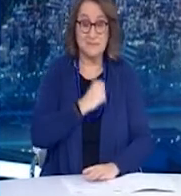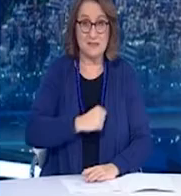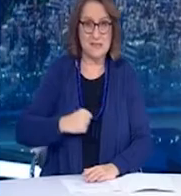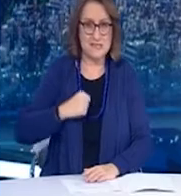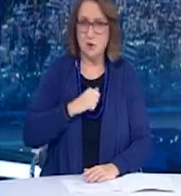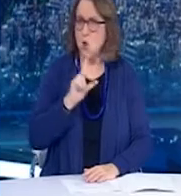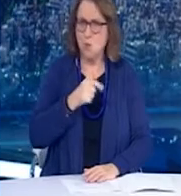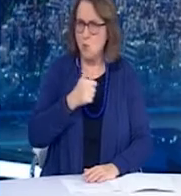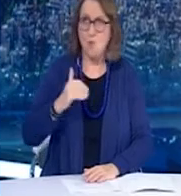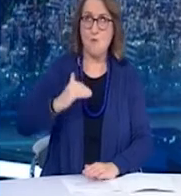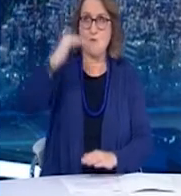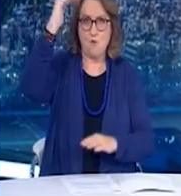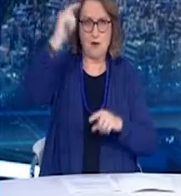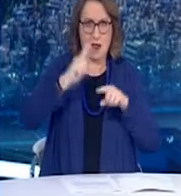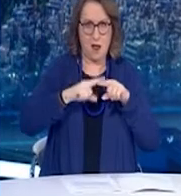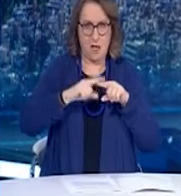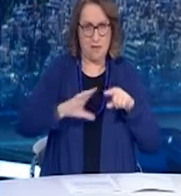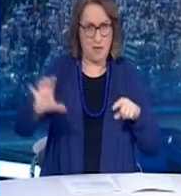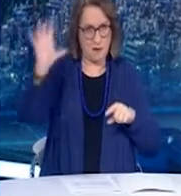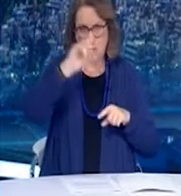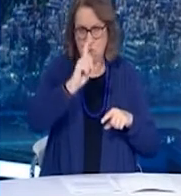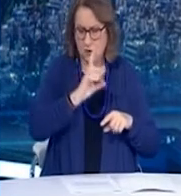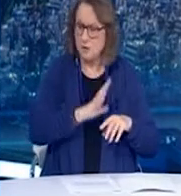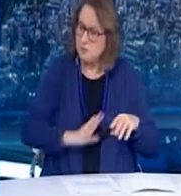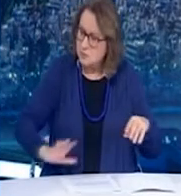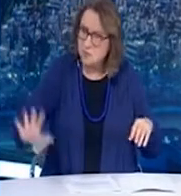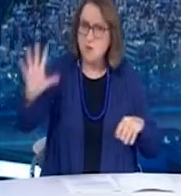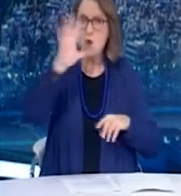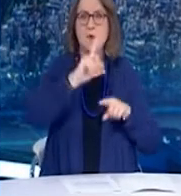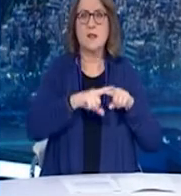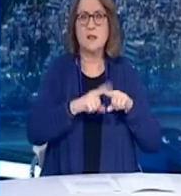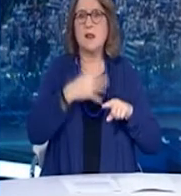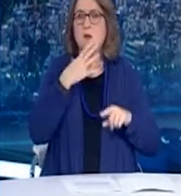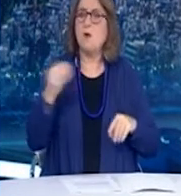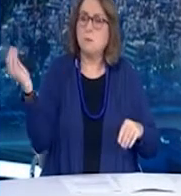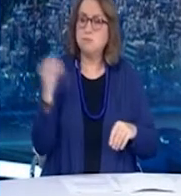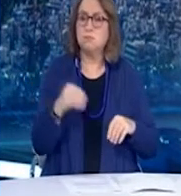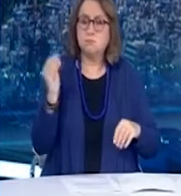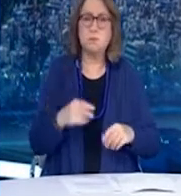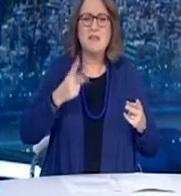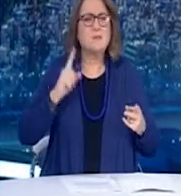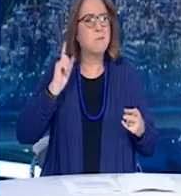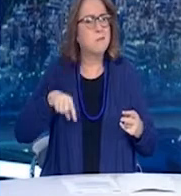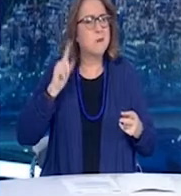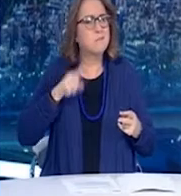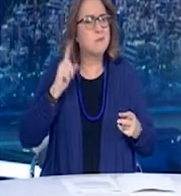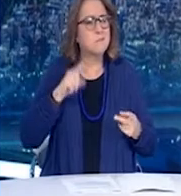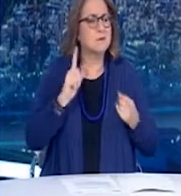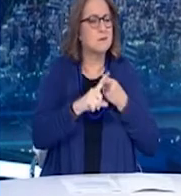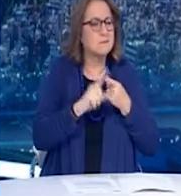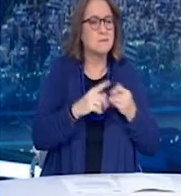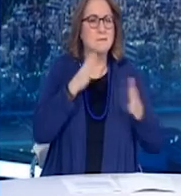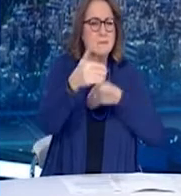αφού ο αριθμός των νοσηλευόμενων αλλά και των διασωληνωμένων ασθενών θα συνεχίσει να αυξάνεται. Είναι λοιπόν